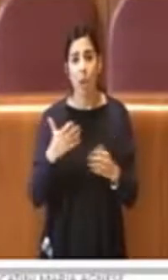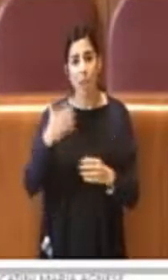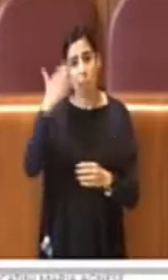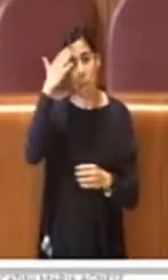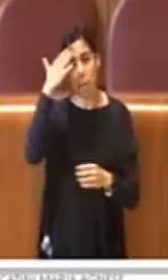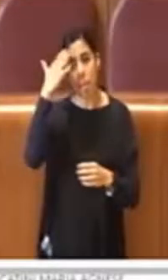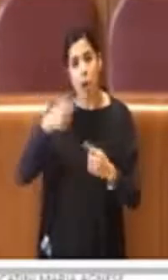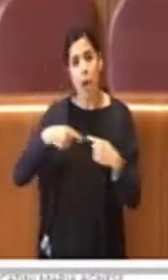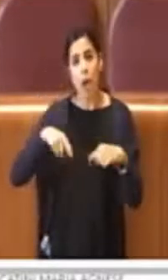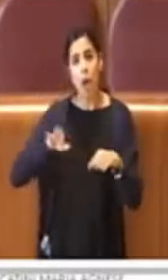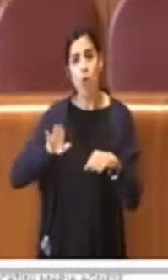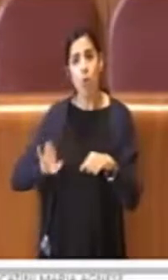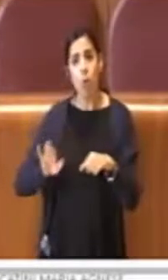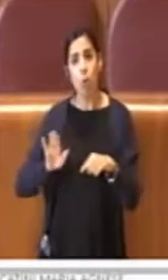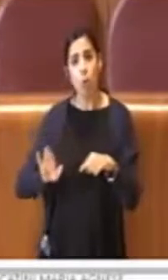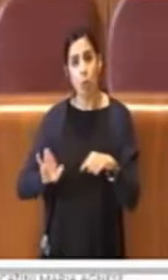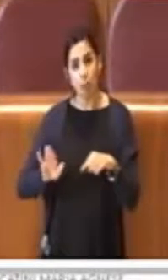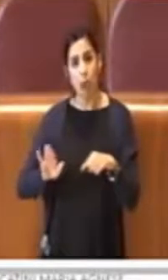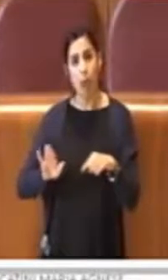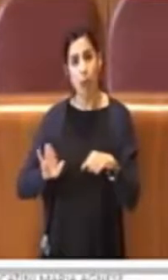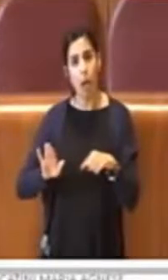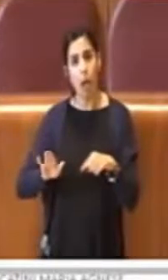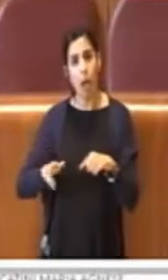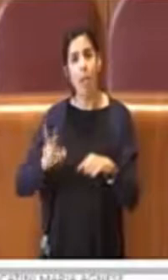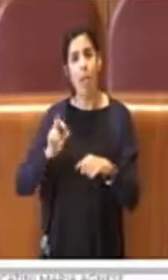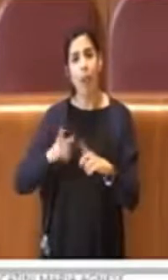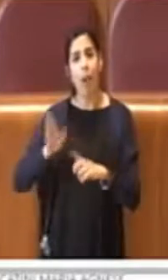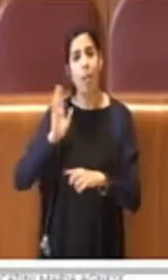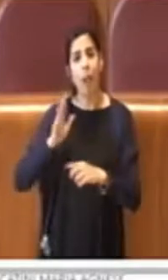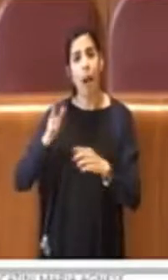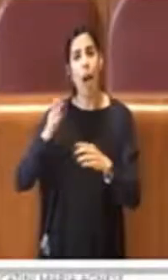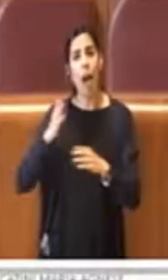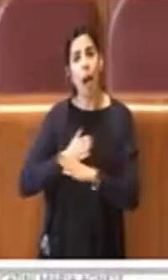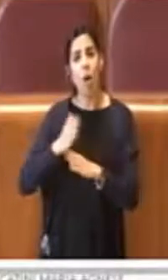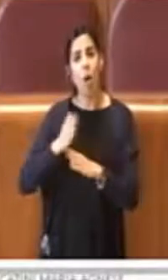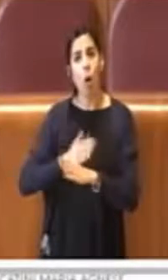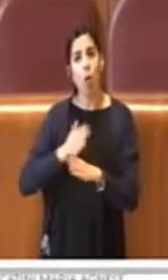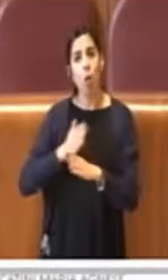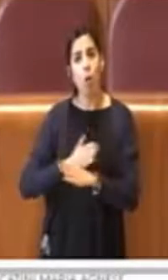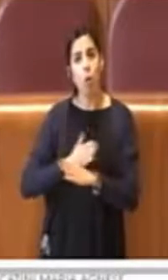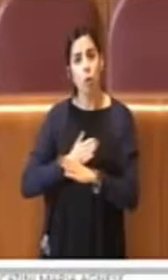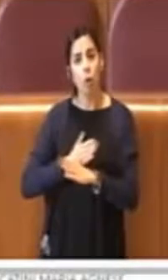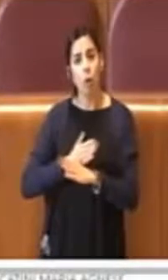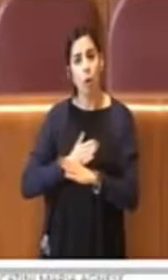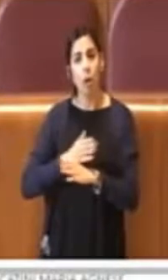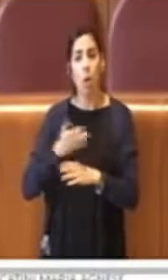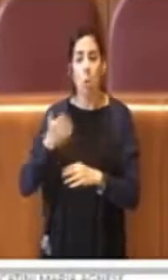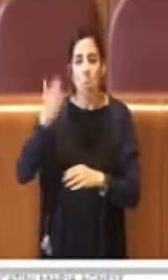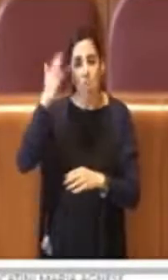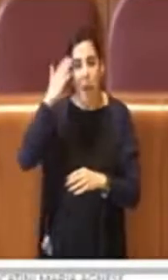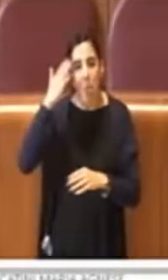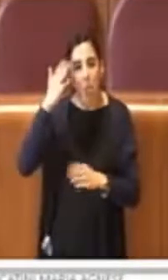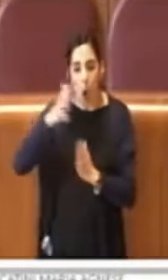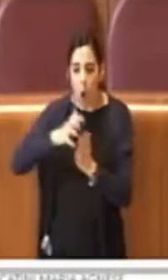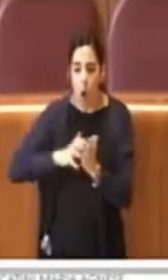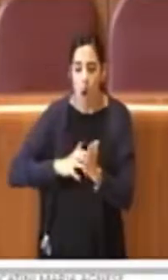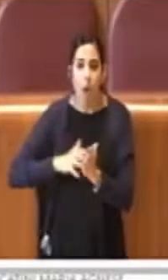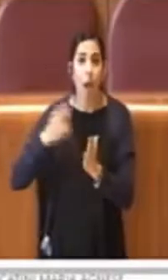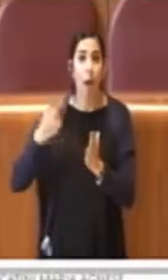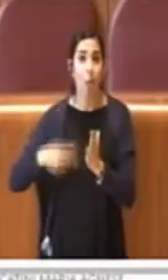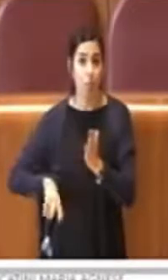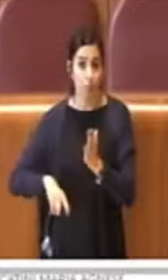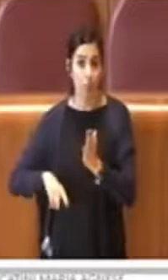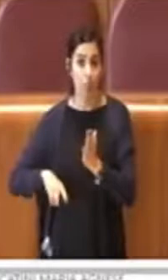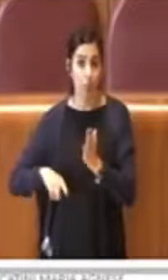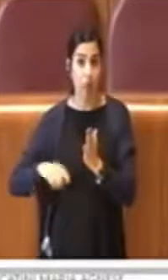nell'ambito della gerarchia delle fonti di un comune, insomma una memoria non è neanche un atto che rispecchia l'importanza che ha